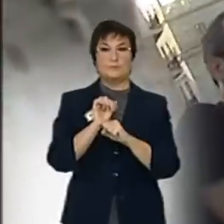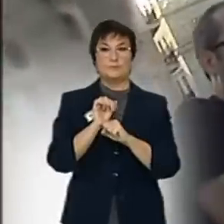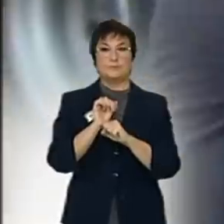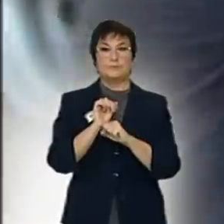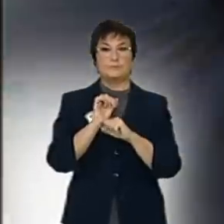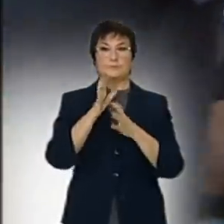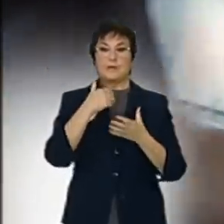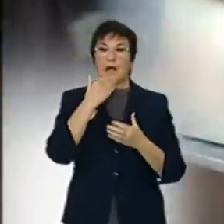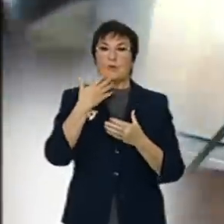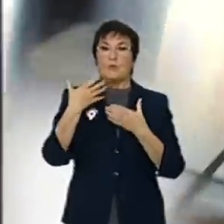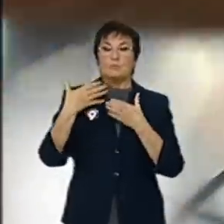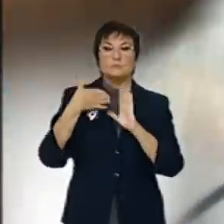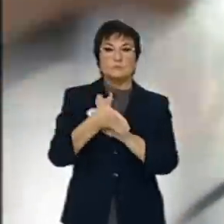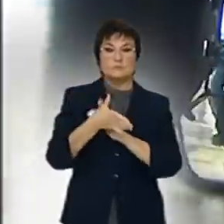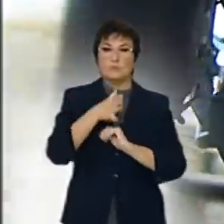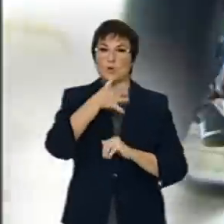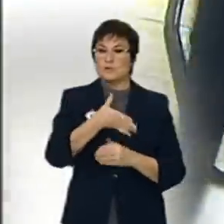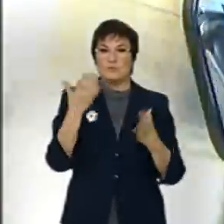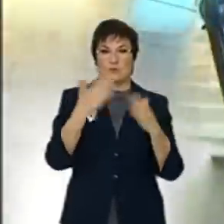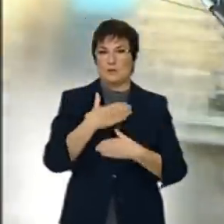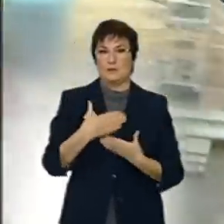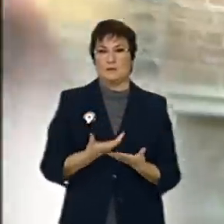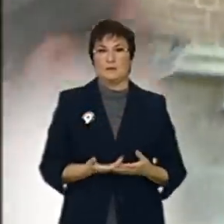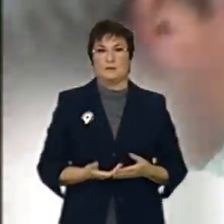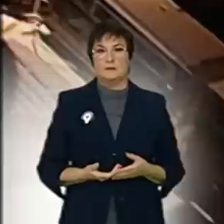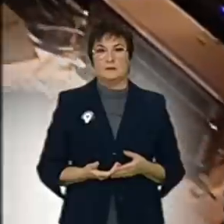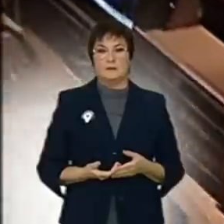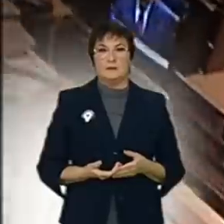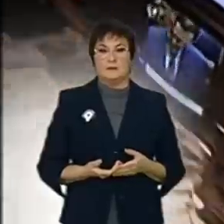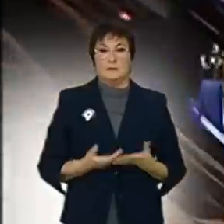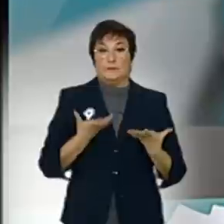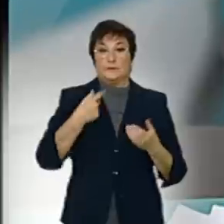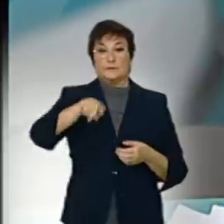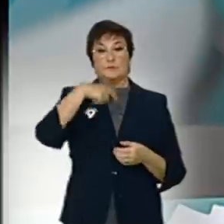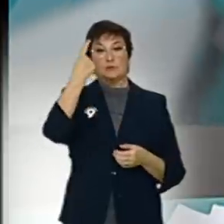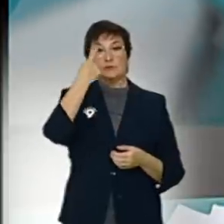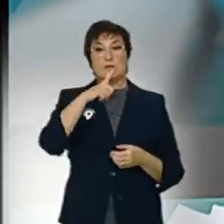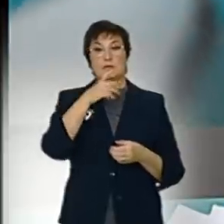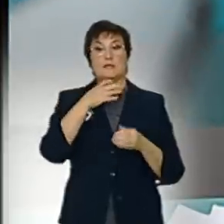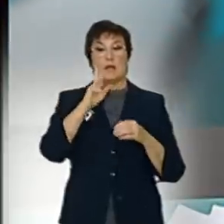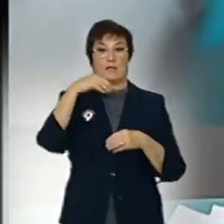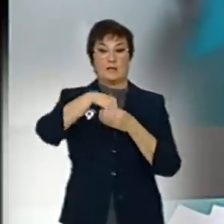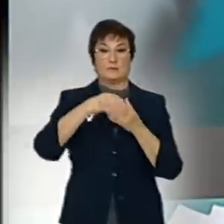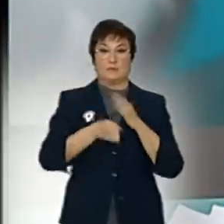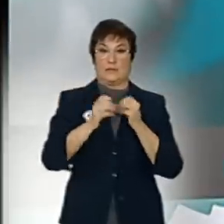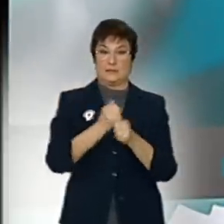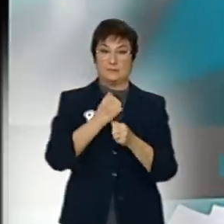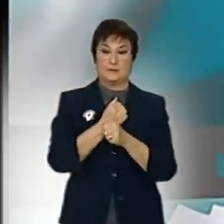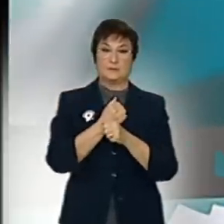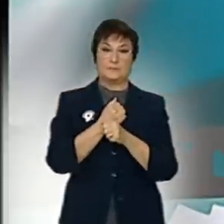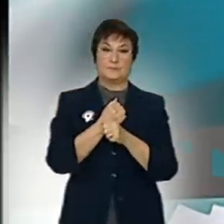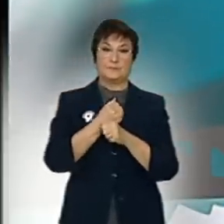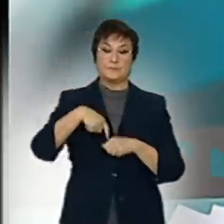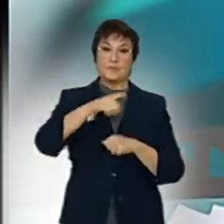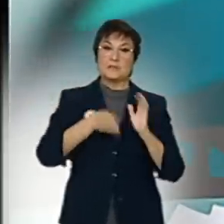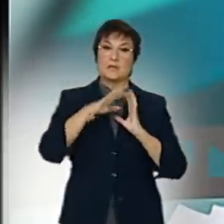estan donant cap altra raó. Sí que és de veres, bueno, evidentment tu saps, com sabeu tots els que esteu treballant ahi, esteu fent l